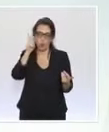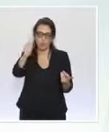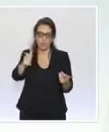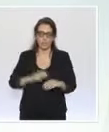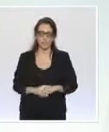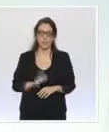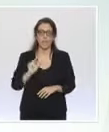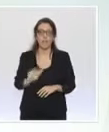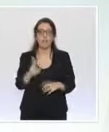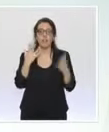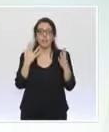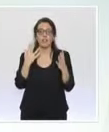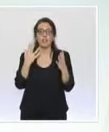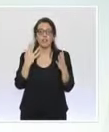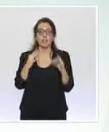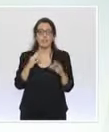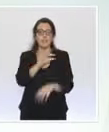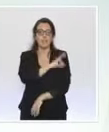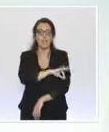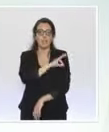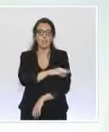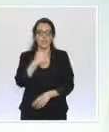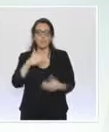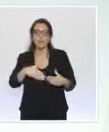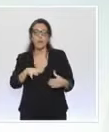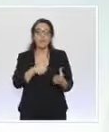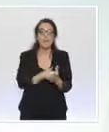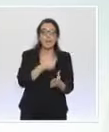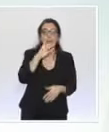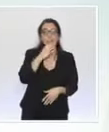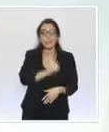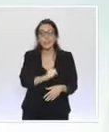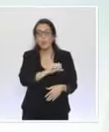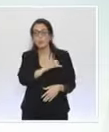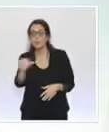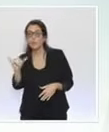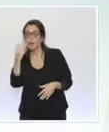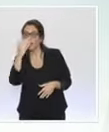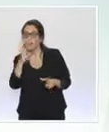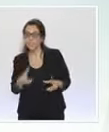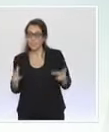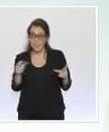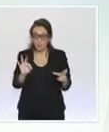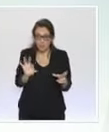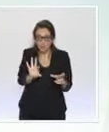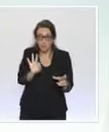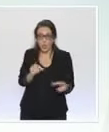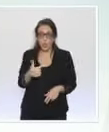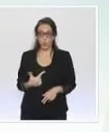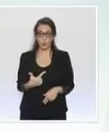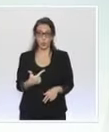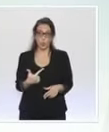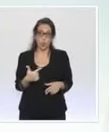entre fin décembre et cet été. Mais, comme je l'ai indiqué, seuls deux d'entre eux seront disponibles au mieux dès les